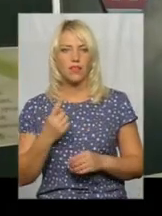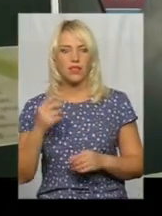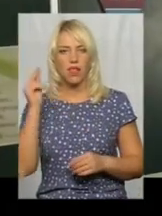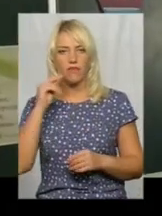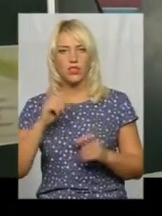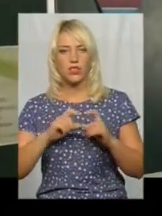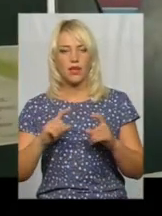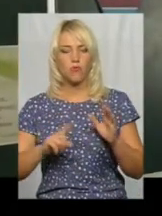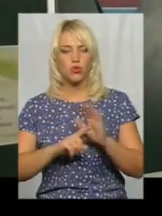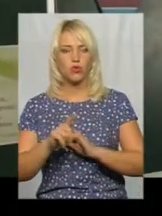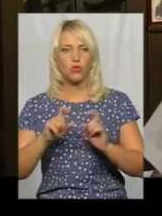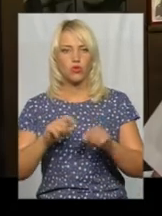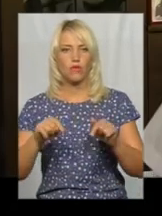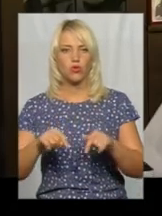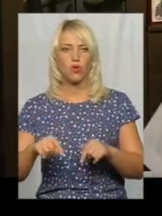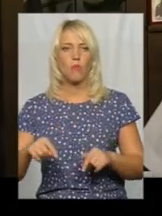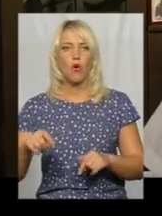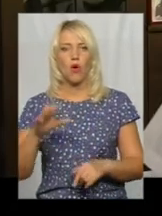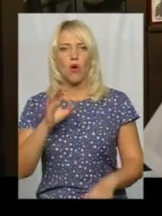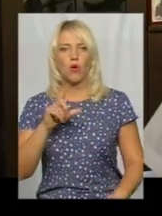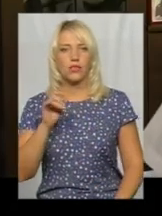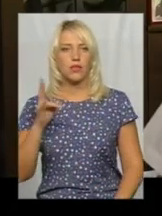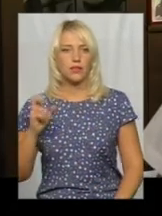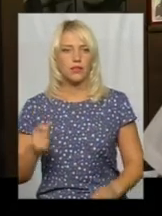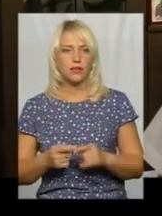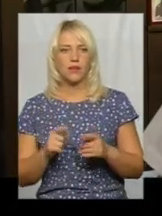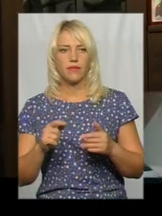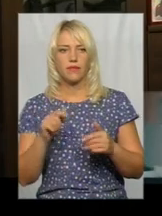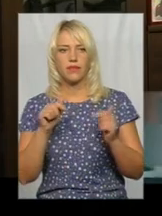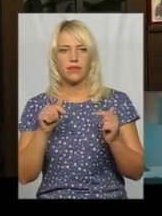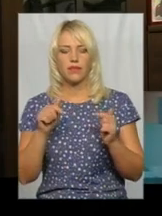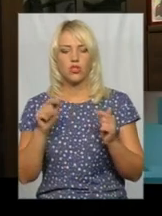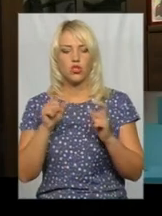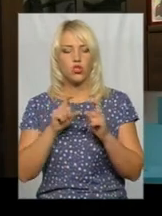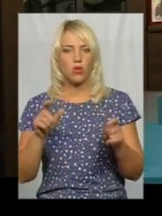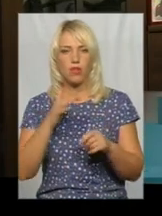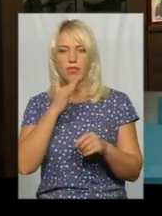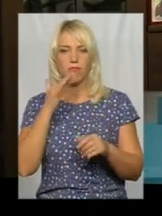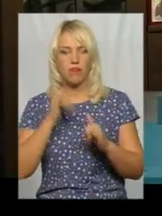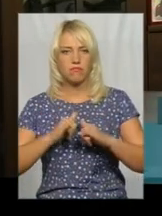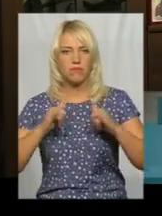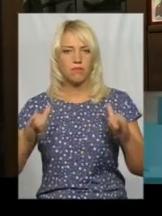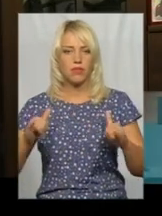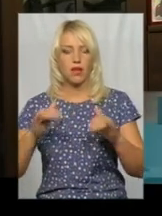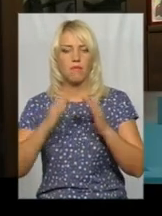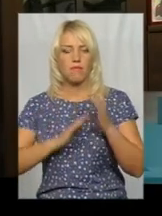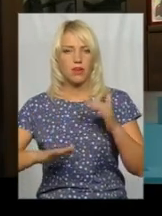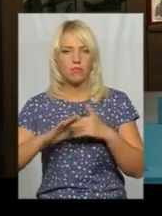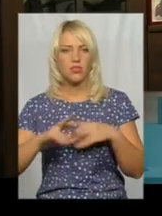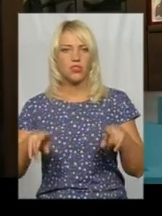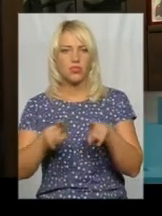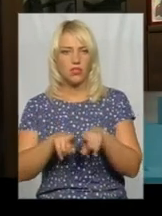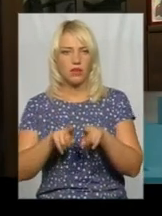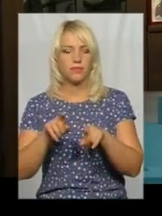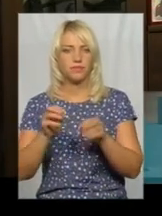початковою школою в цьому мікрорайоні. Школа, на жаль, не збільшується, приміщення залишається теж саме. Тому ми